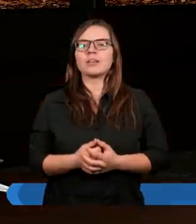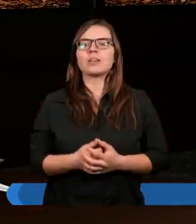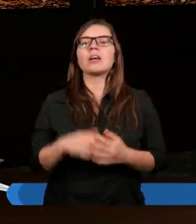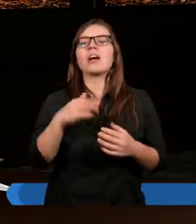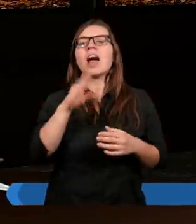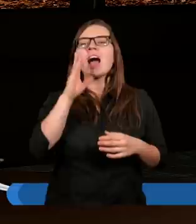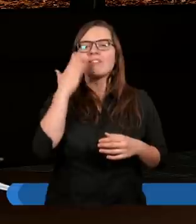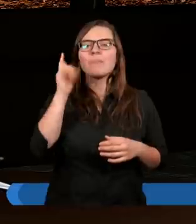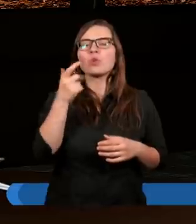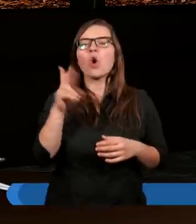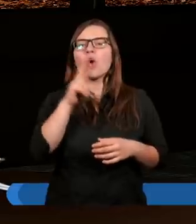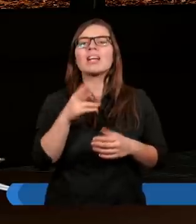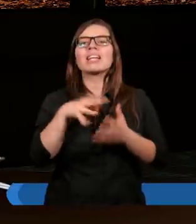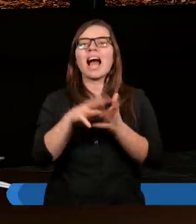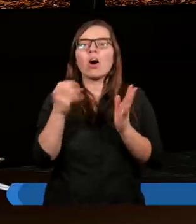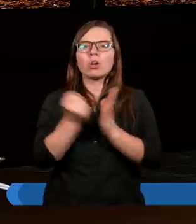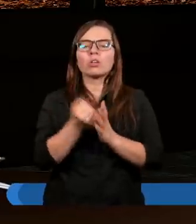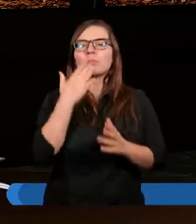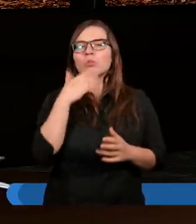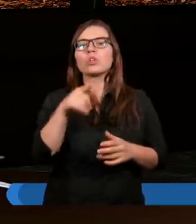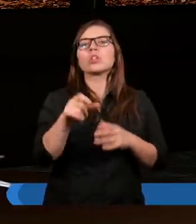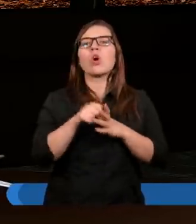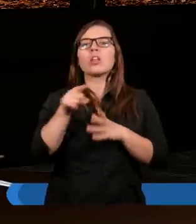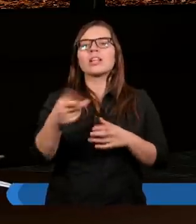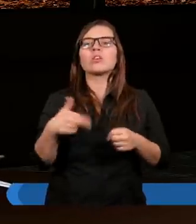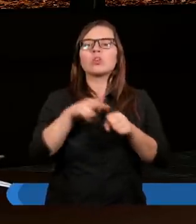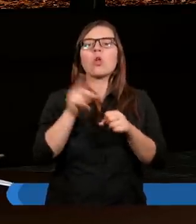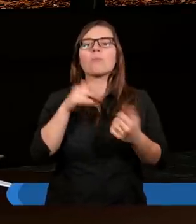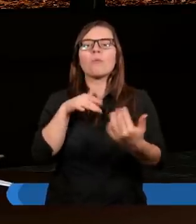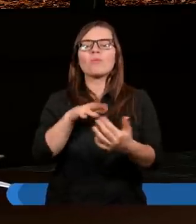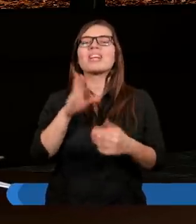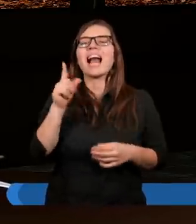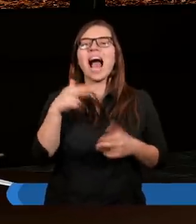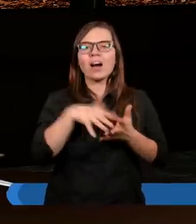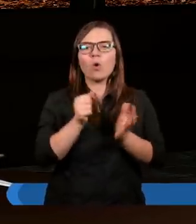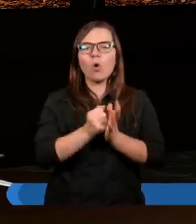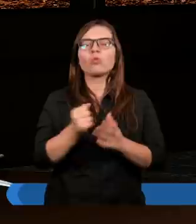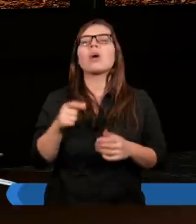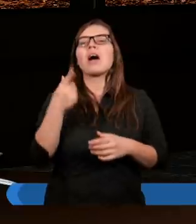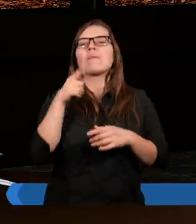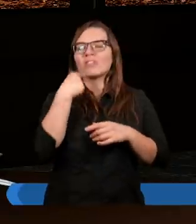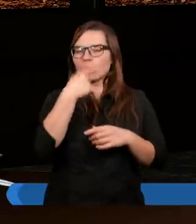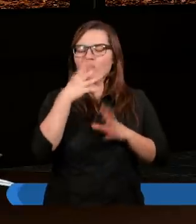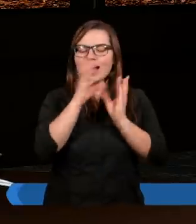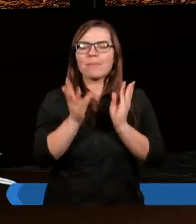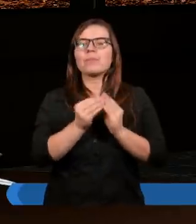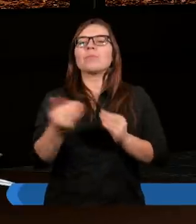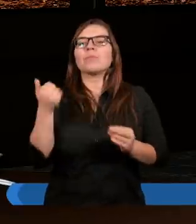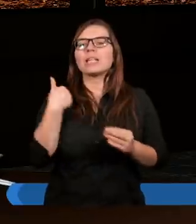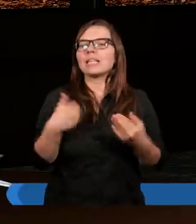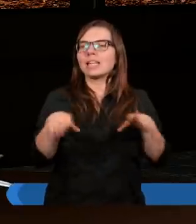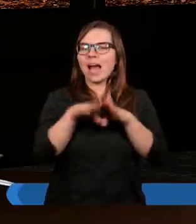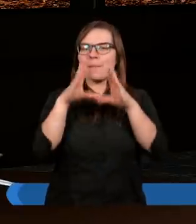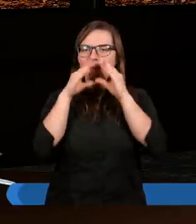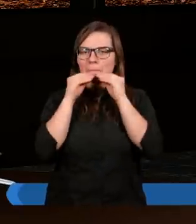A wiemy, że cokolwiek zakon mówi, mówi do tych, którzy są pod wpływem zakonu, aby wszelkie usta były